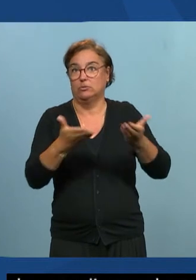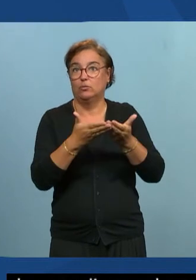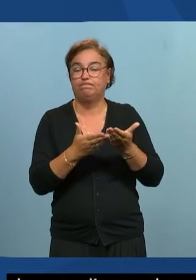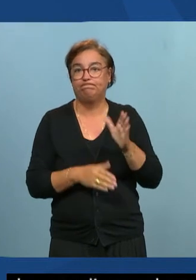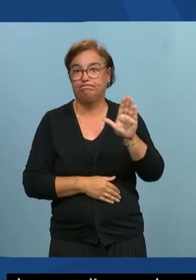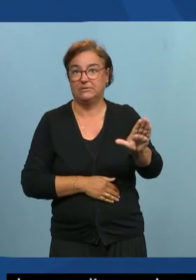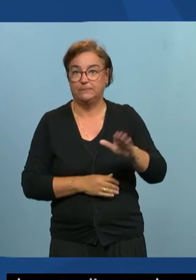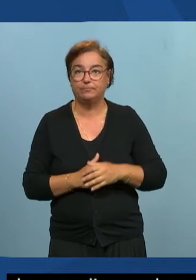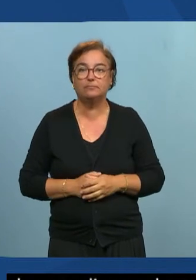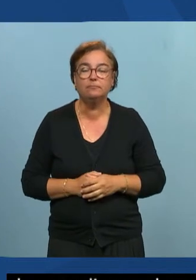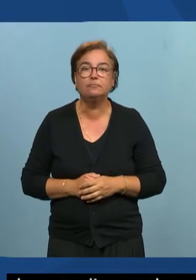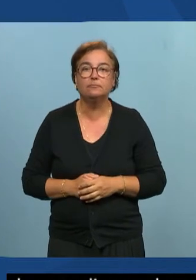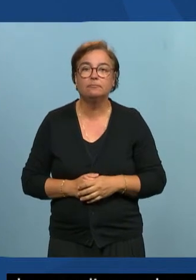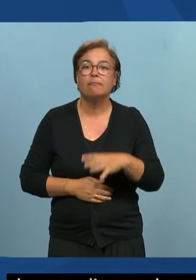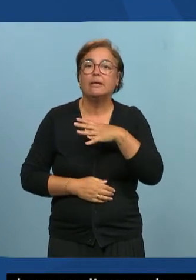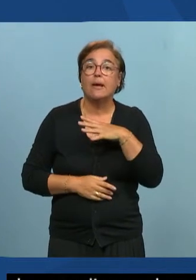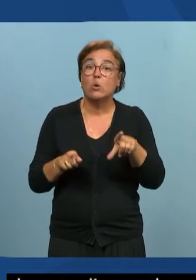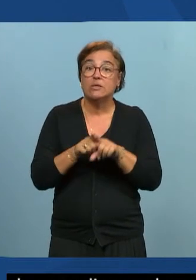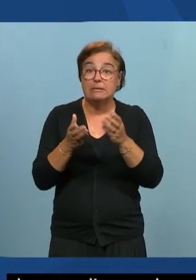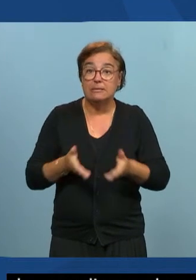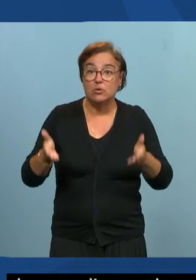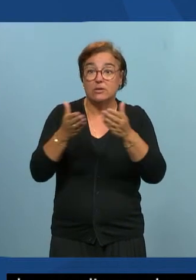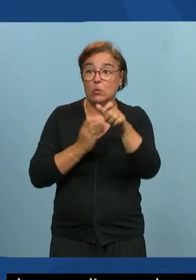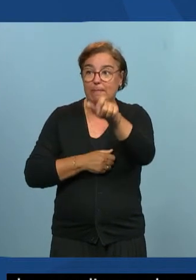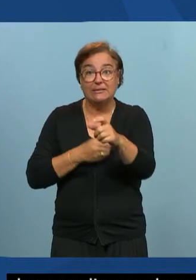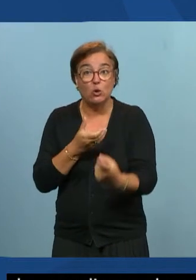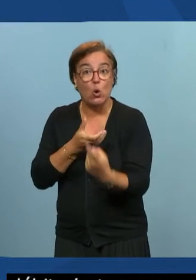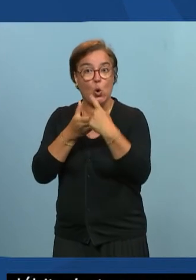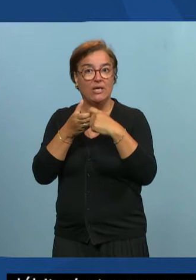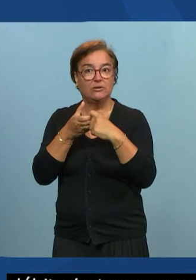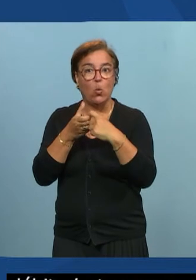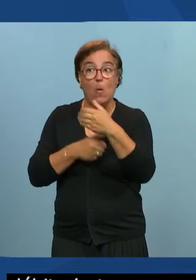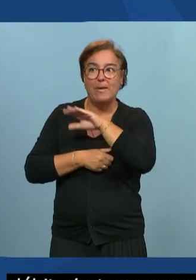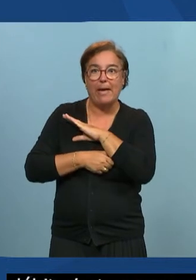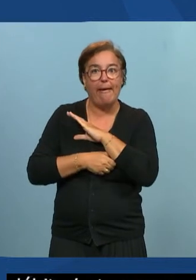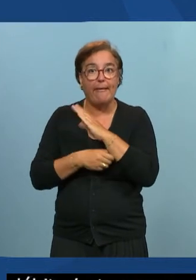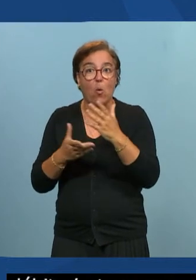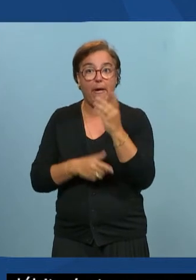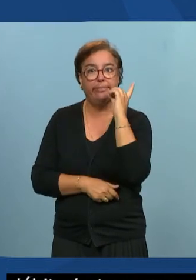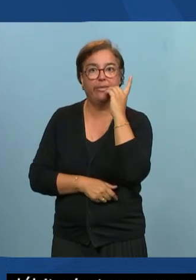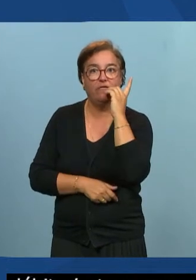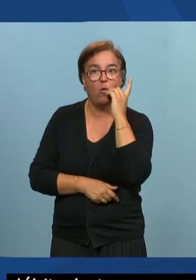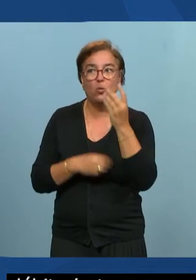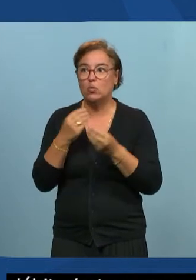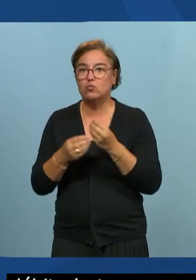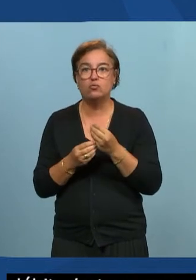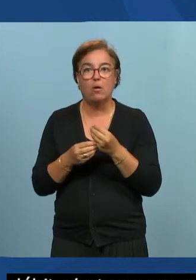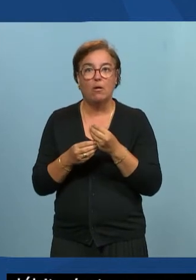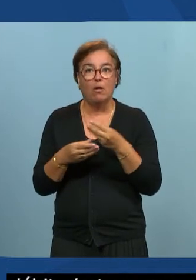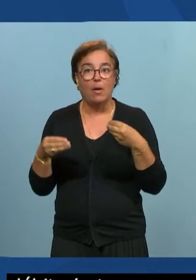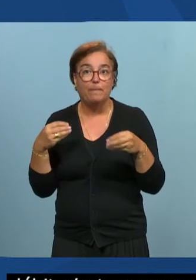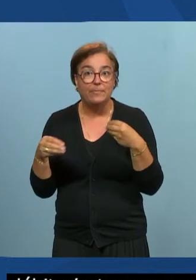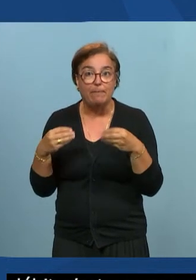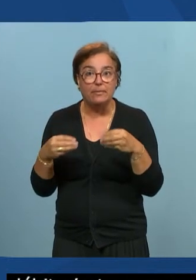Vous allez avoir le cas des personnes qui se connectent au web par l'intermédiaire de mobile, par l'intermédiaire de console, par l